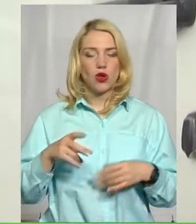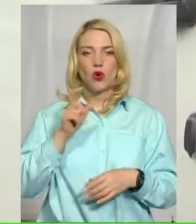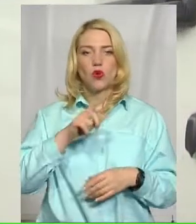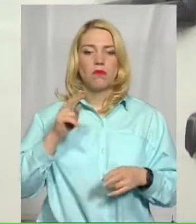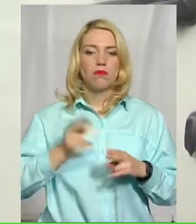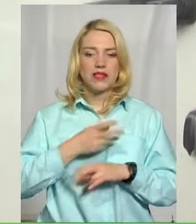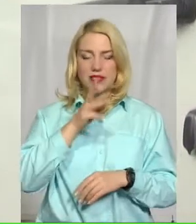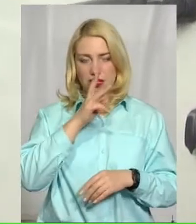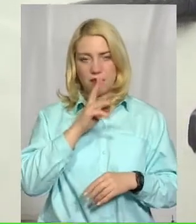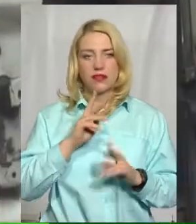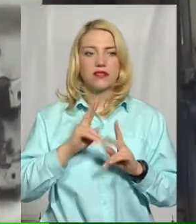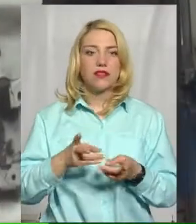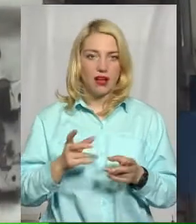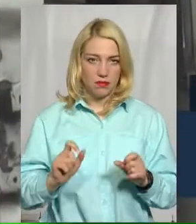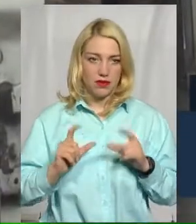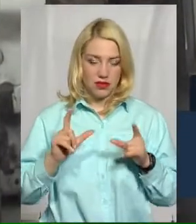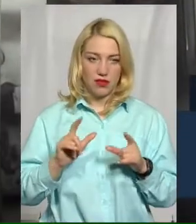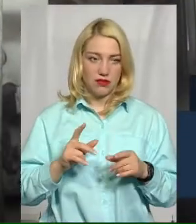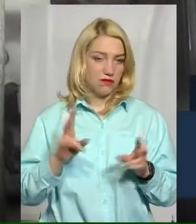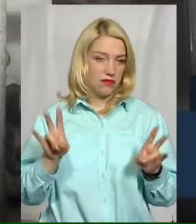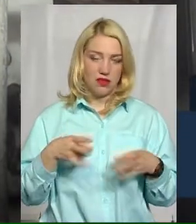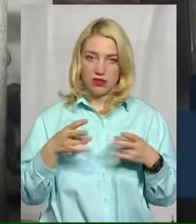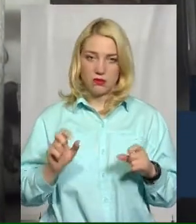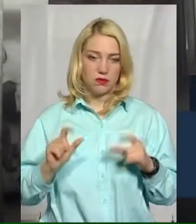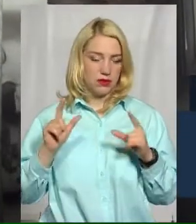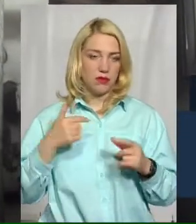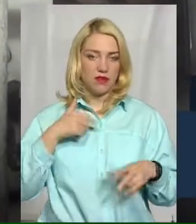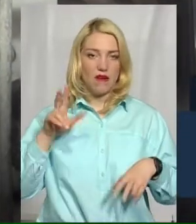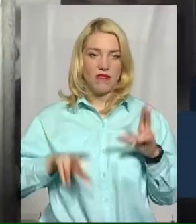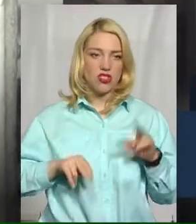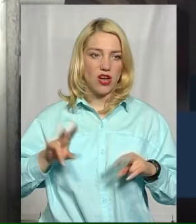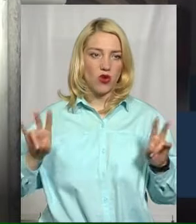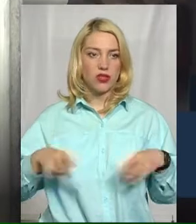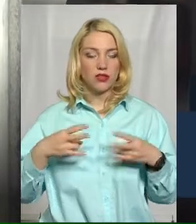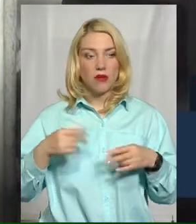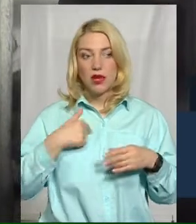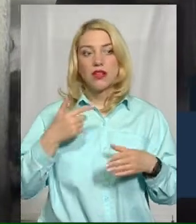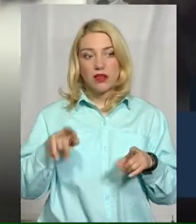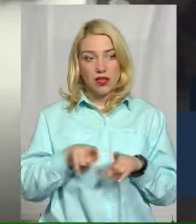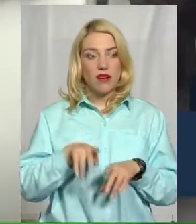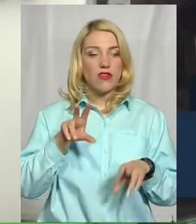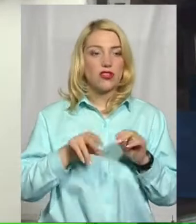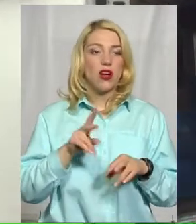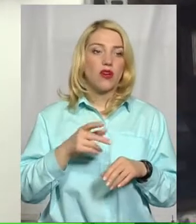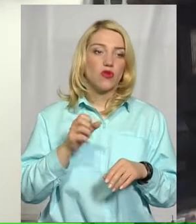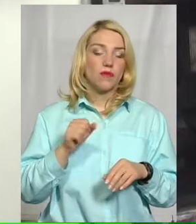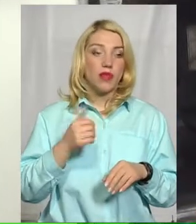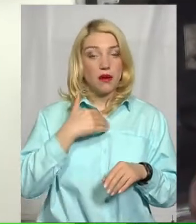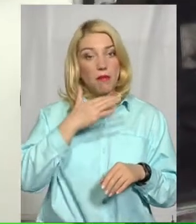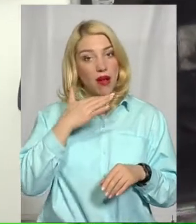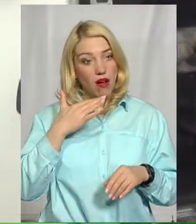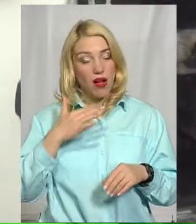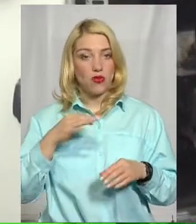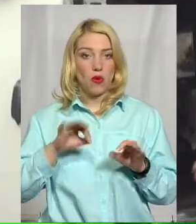про яке могло би бути добре? Не треба Я вважаю, що так, а я вважаю, як газі не вирішаю. Багато пасажирів?